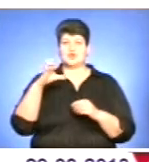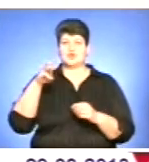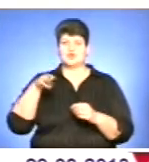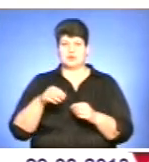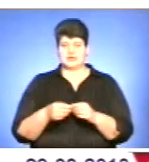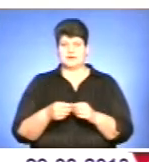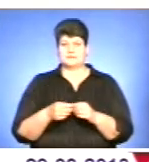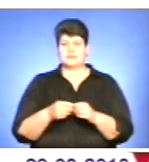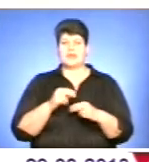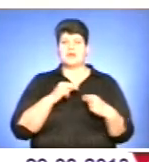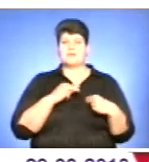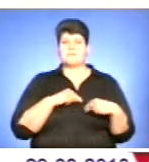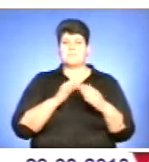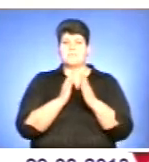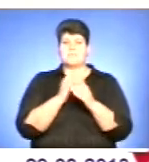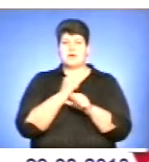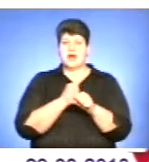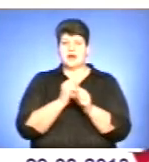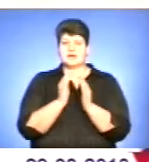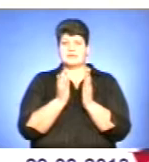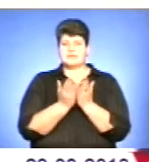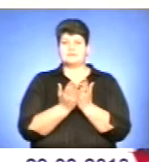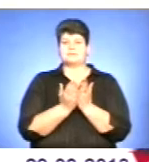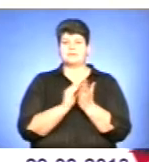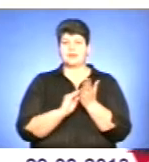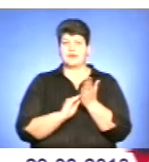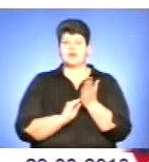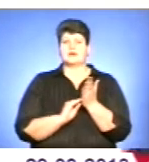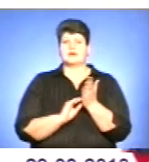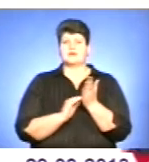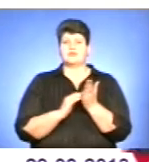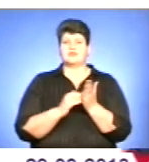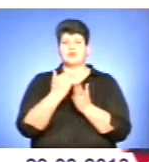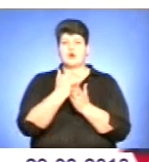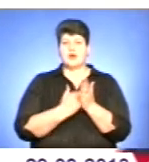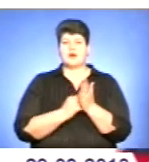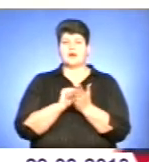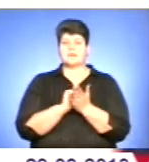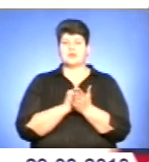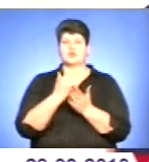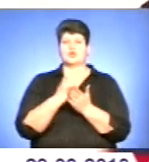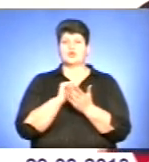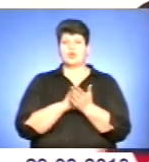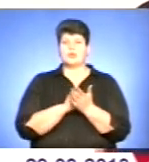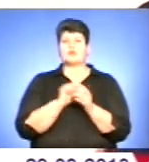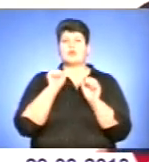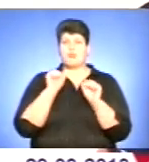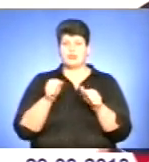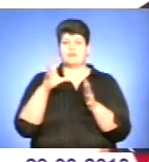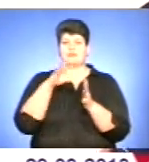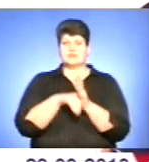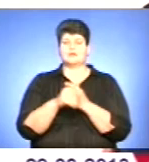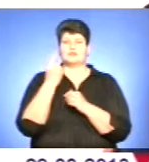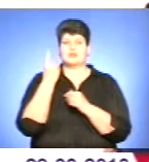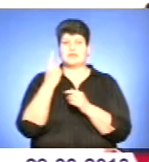Праці Мігновського, як сказано у цій статті, вступні програмні документи українського самостійника могли б поміститися в